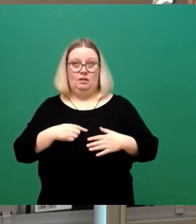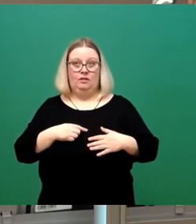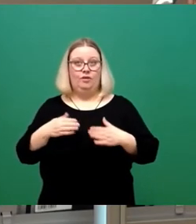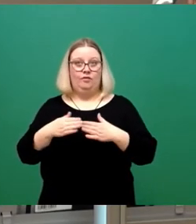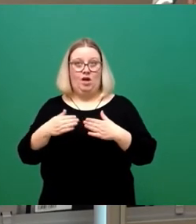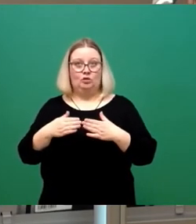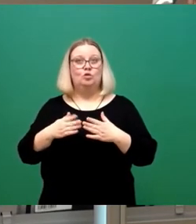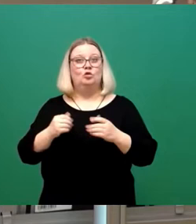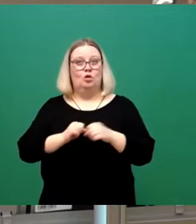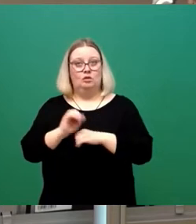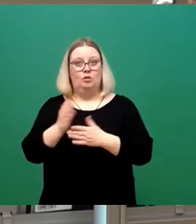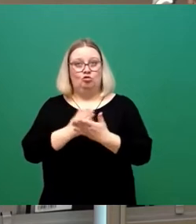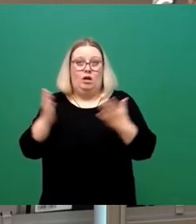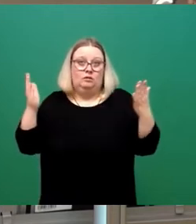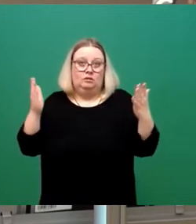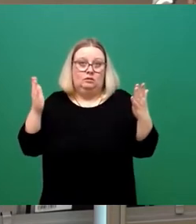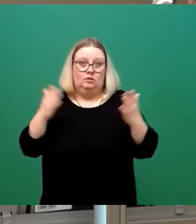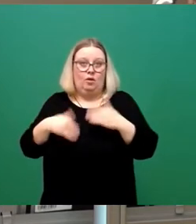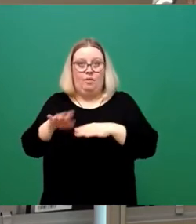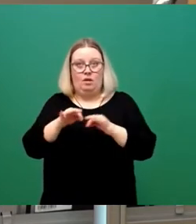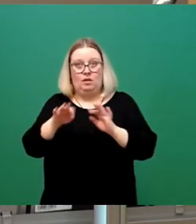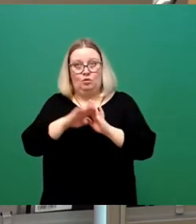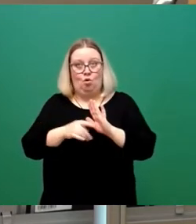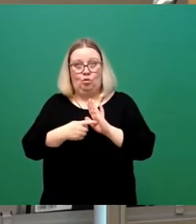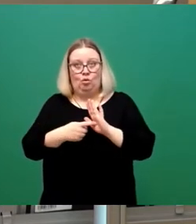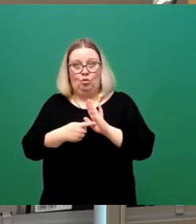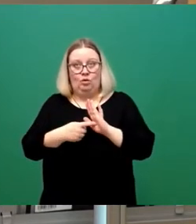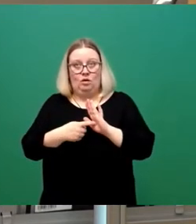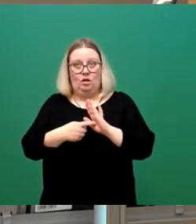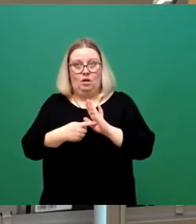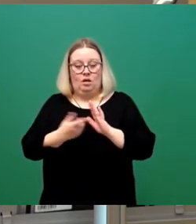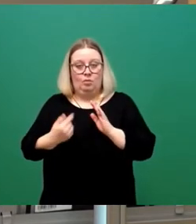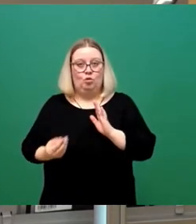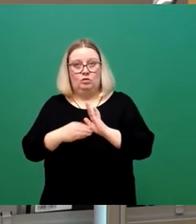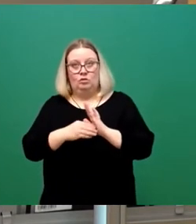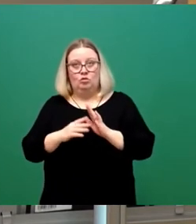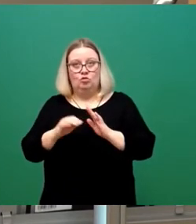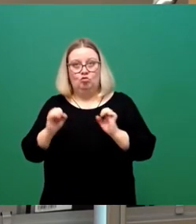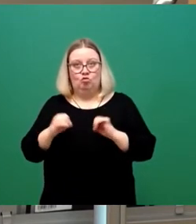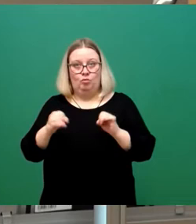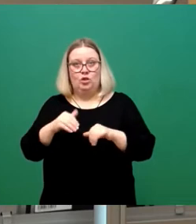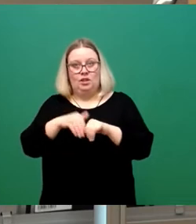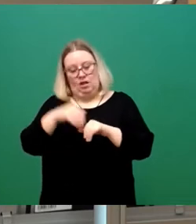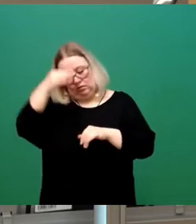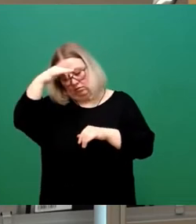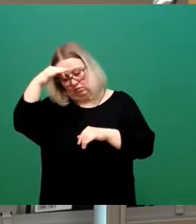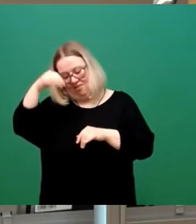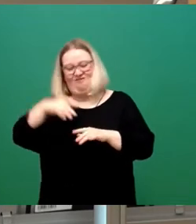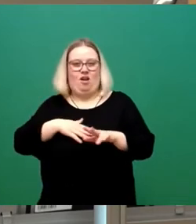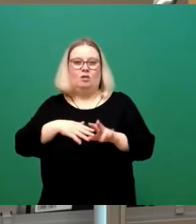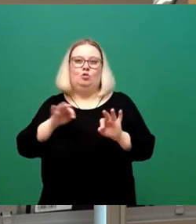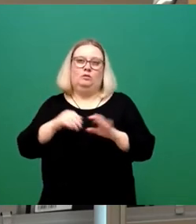entschieden, noch ein paar mehr Sachen auf der Tagesordnung, dieser Tagesordnung dann zuzustimmen. Inhaltlich teile ich diese Kritik durchaus.